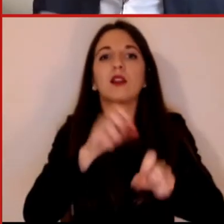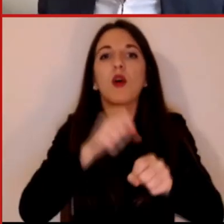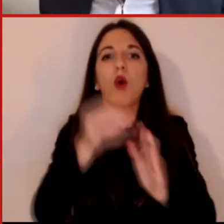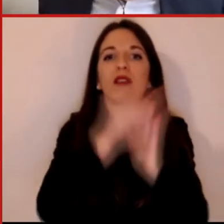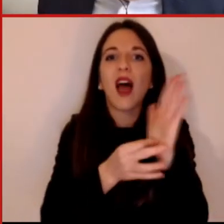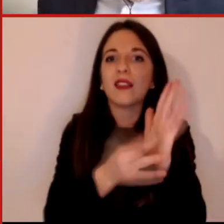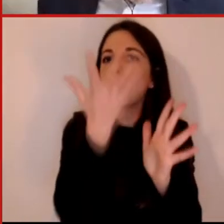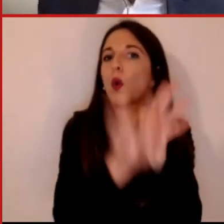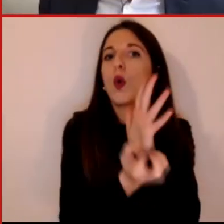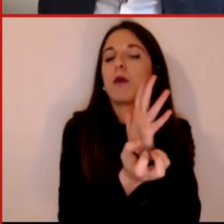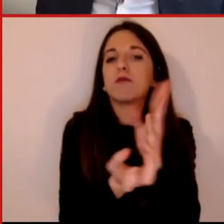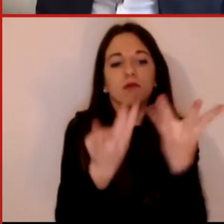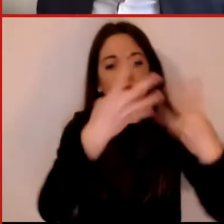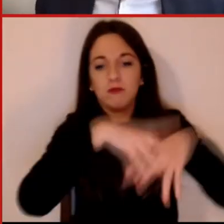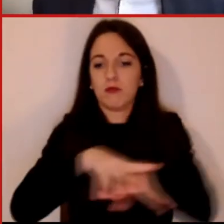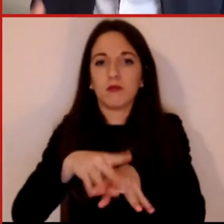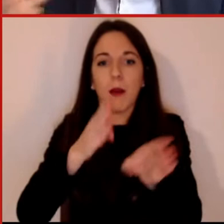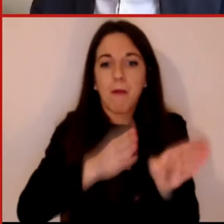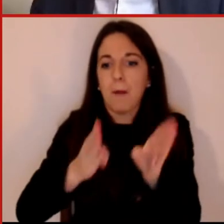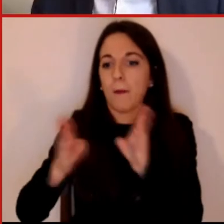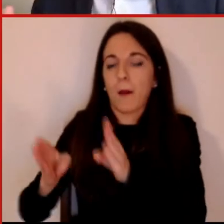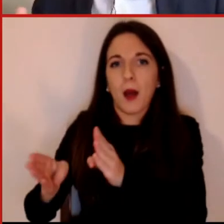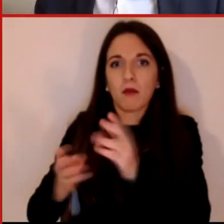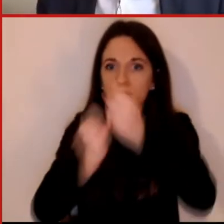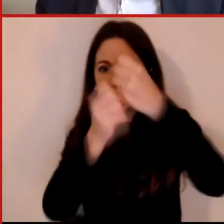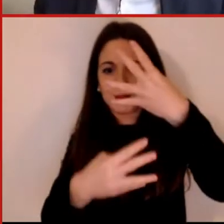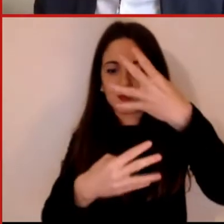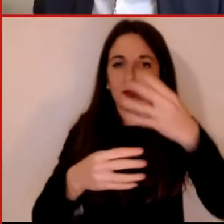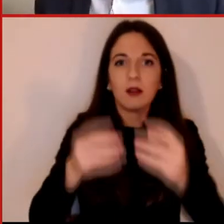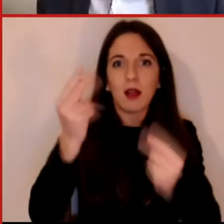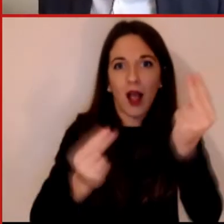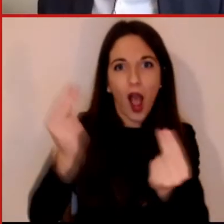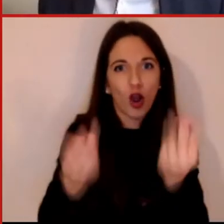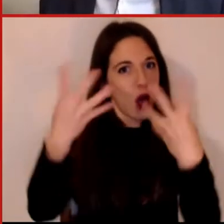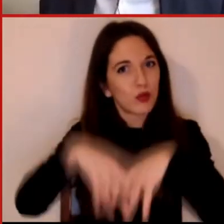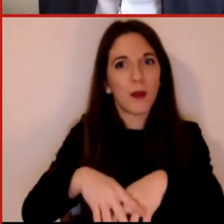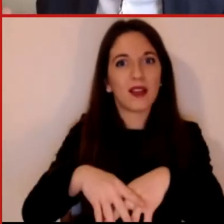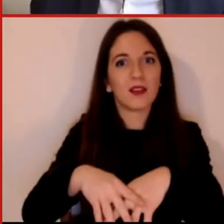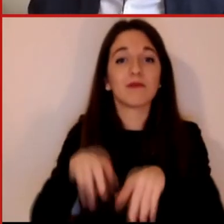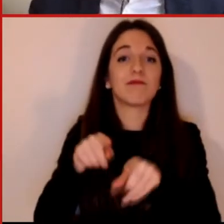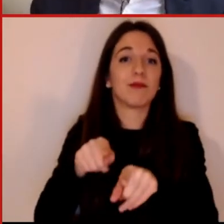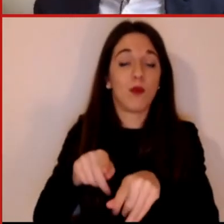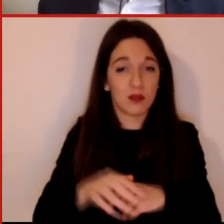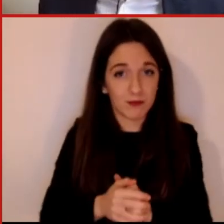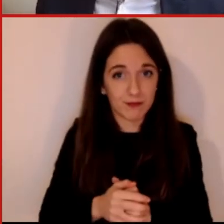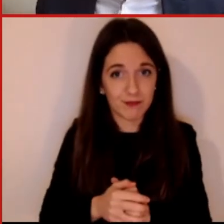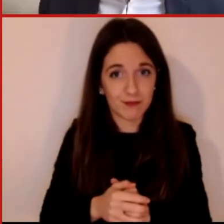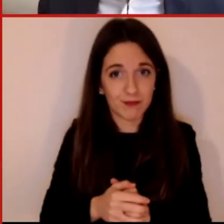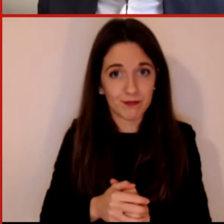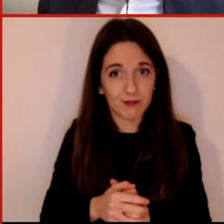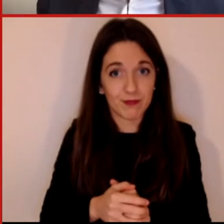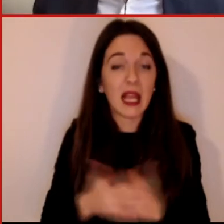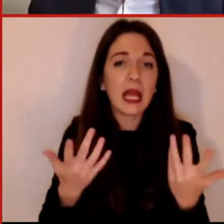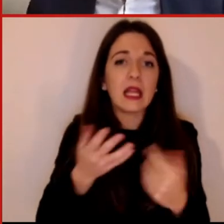un cambio di paradigma enorme e soprattutto questi dati che vanno da quello che noi produciamo attraverso le nostre